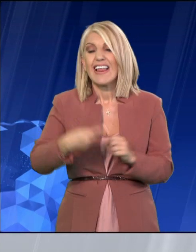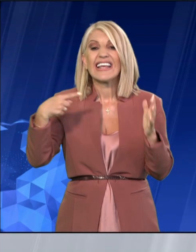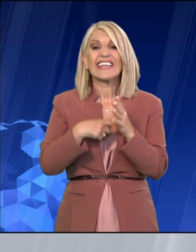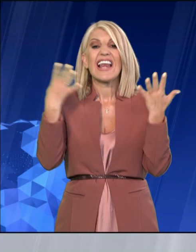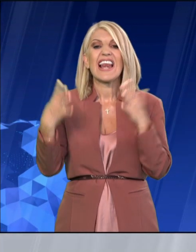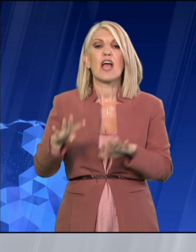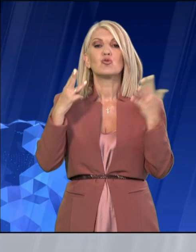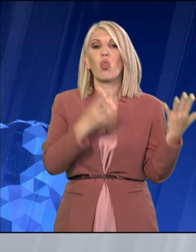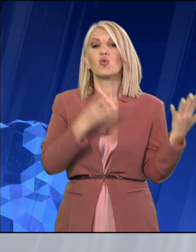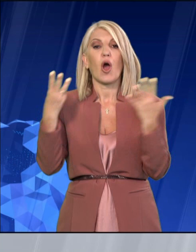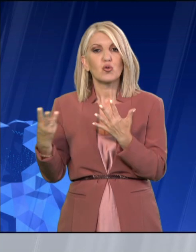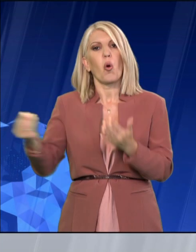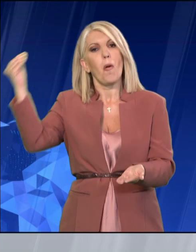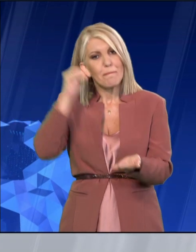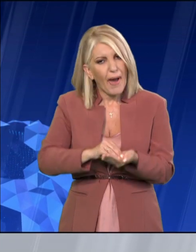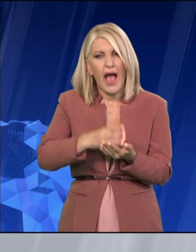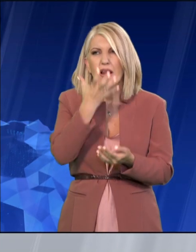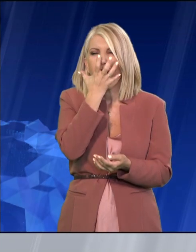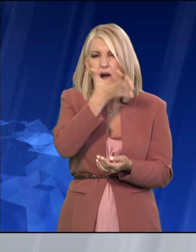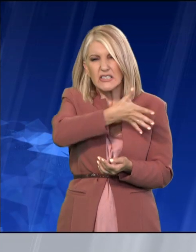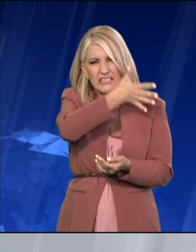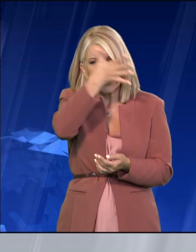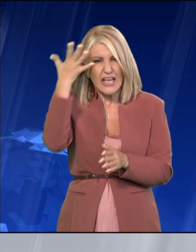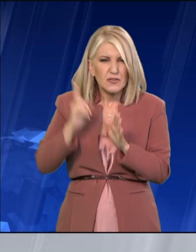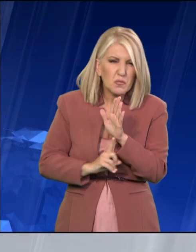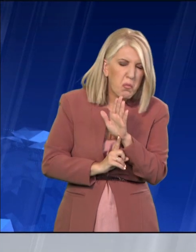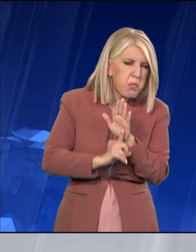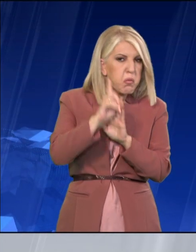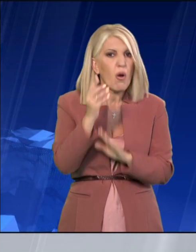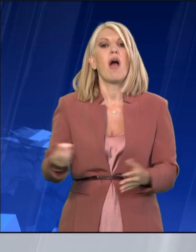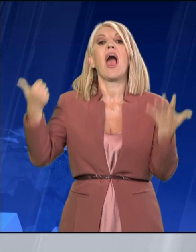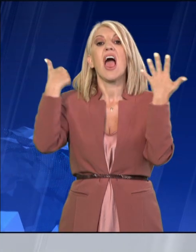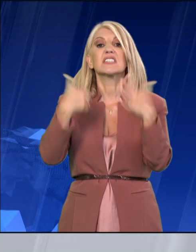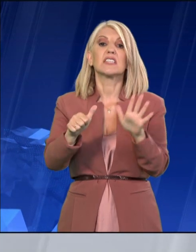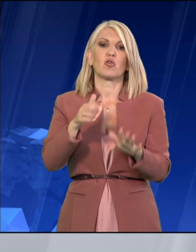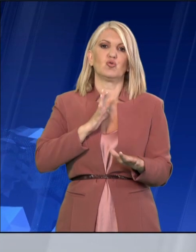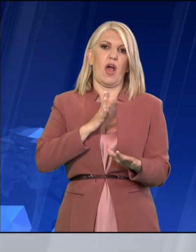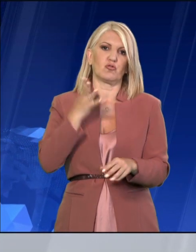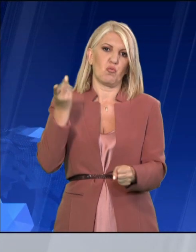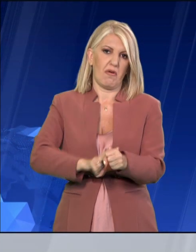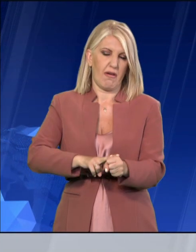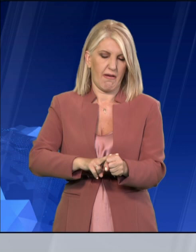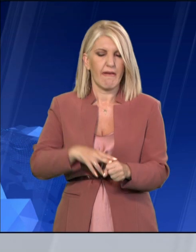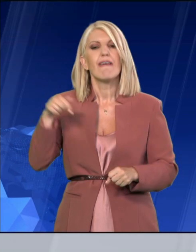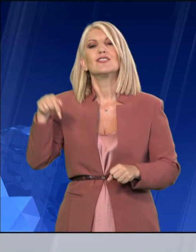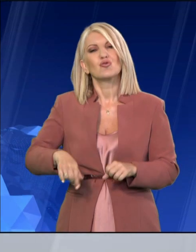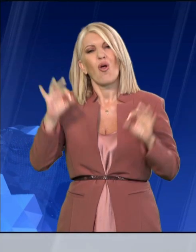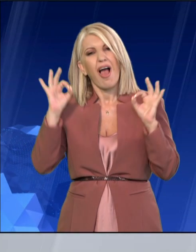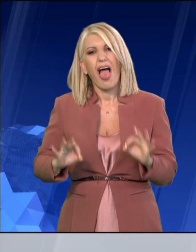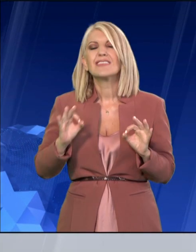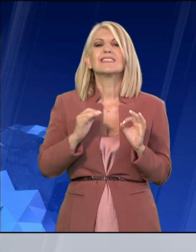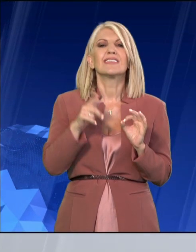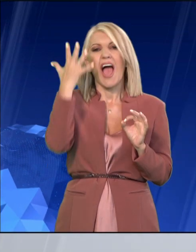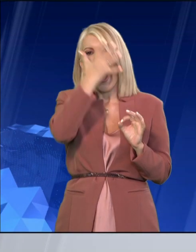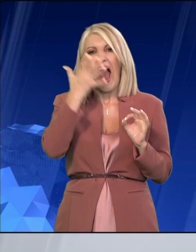μια περίοδος που μας ως το φουλ του καλοκαιριού. Αυτή τη στιγμή υπάρχουν θερμές μάζες που μεταφέρονται από τη Βόρεια Αφρική. Οι κλιματολόγοι λένε